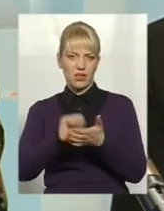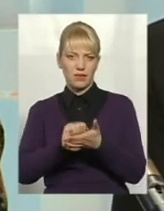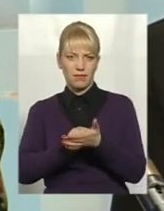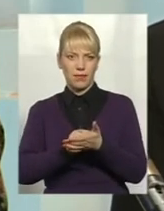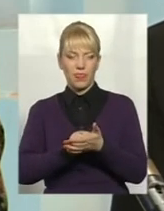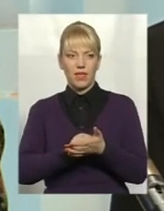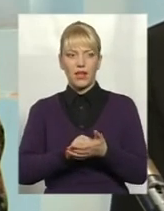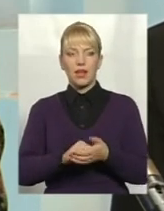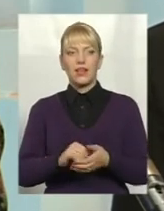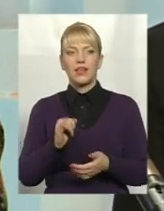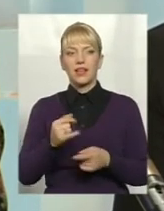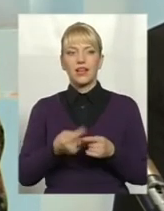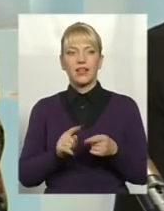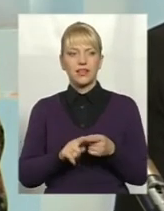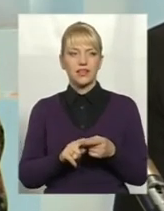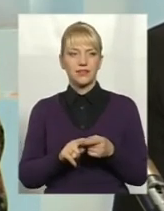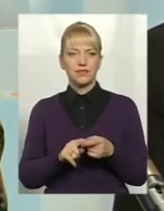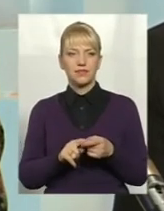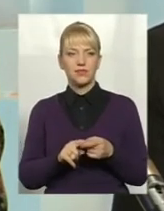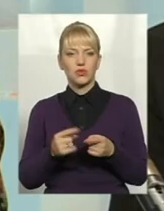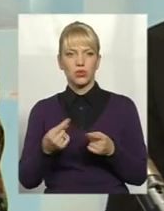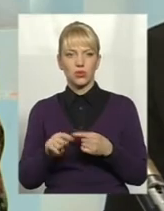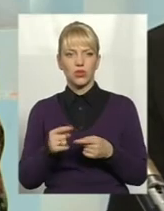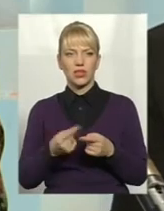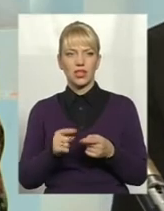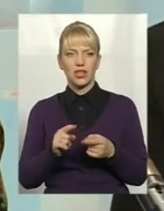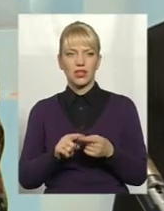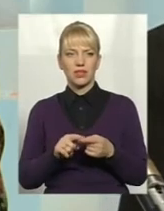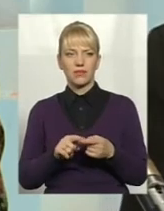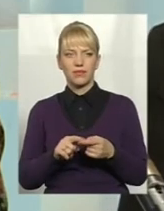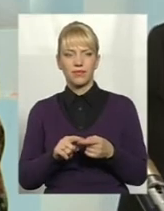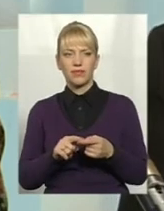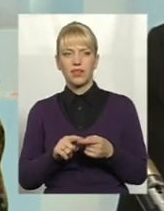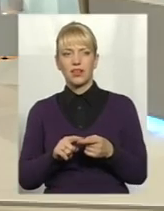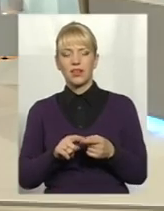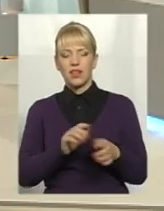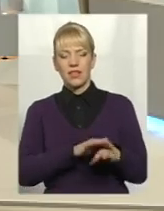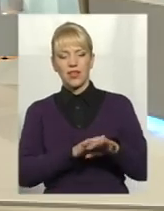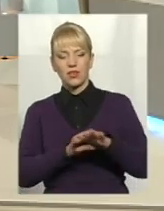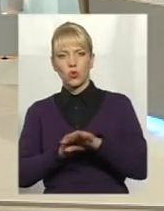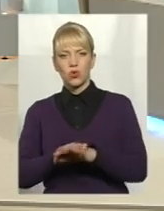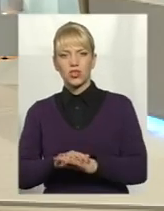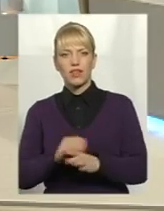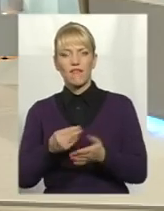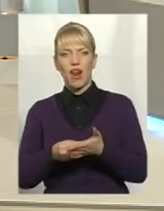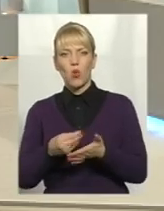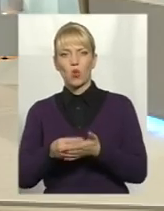Але це одне. Друге, це сказали, що надходження валютні.